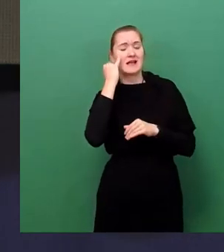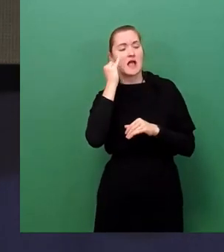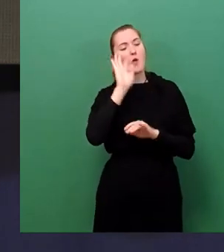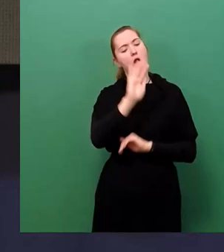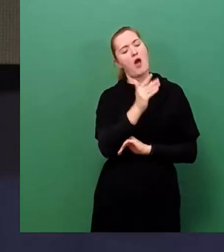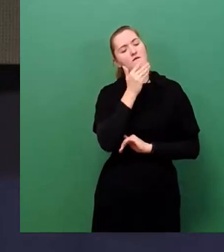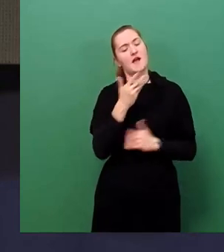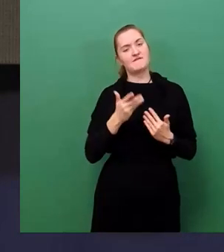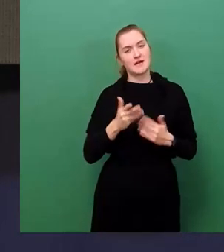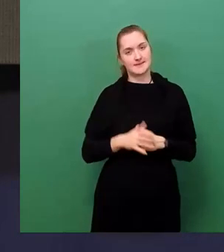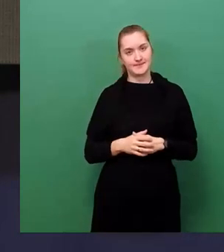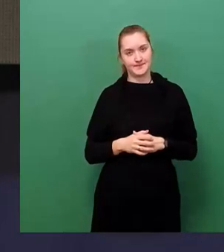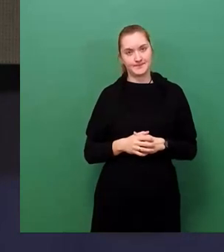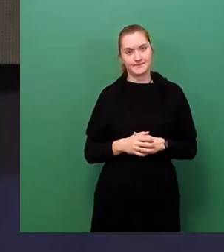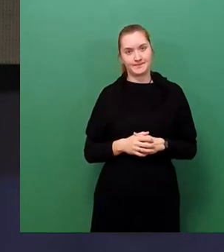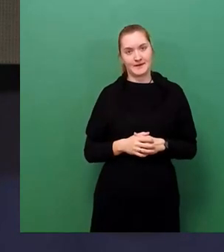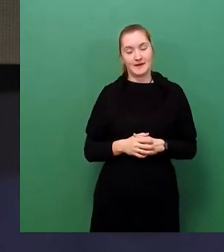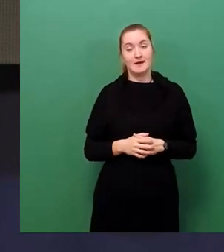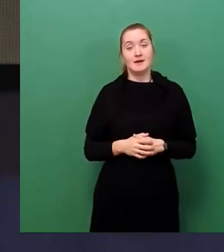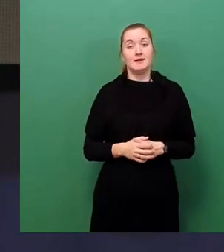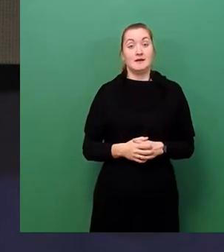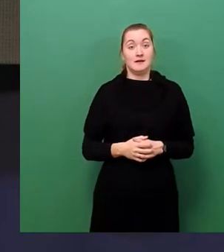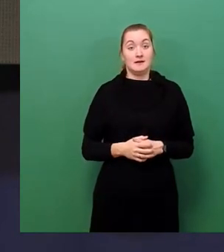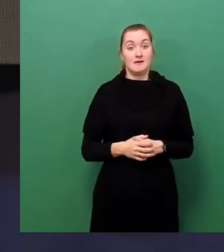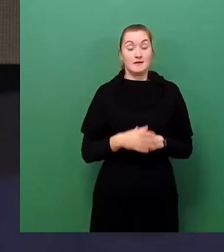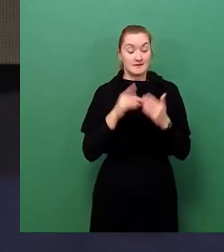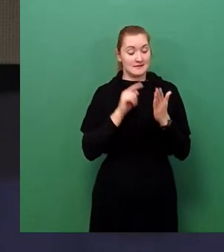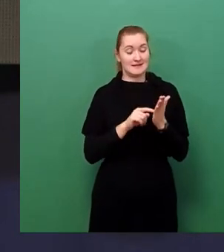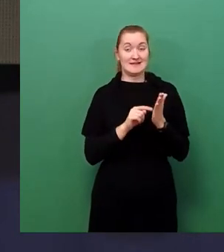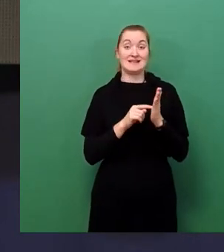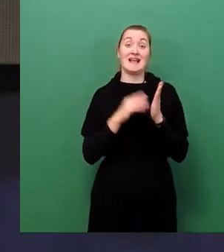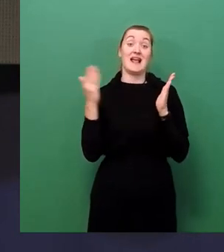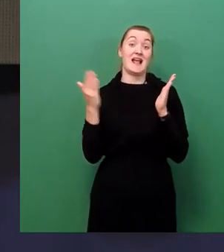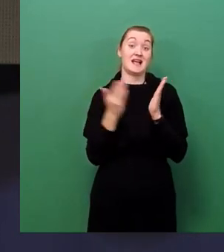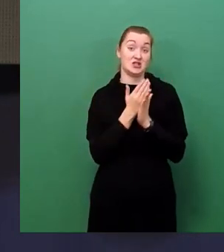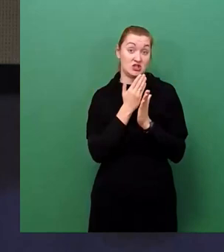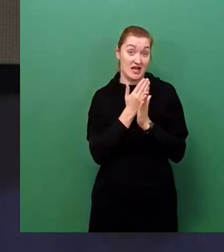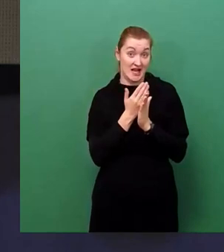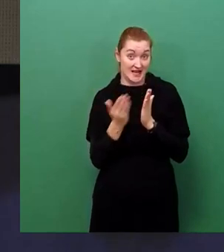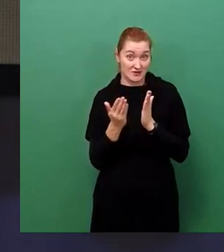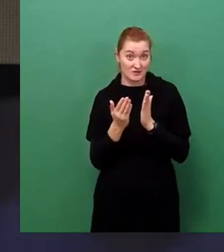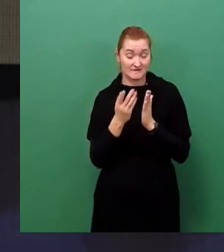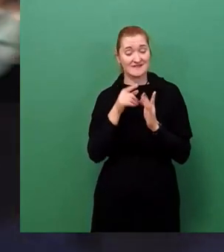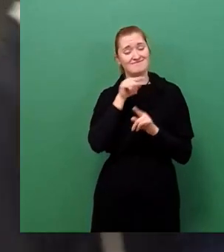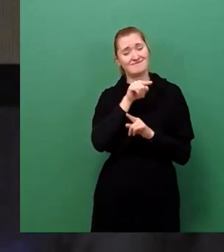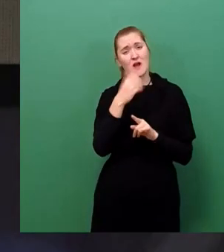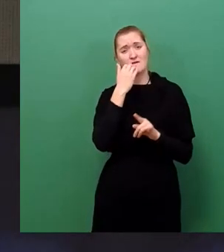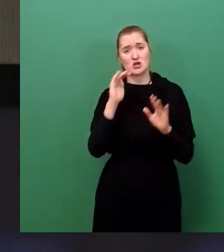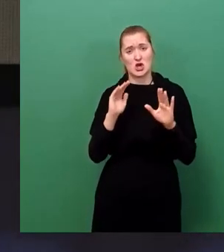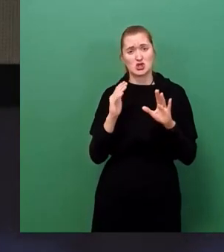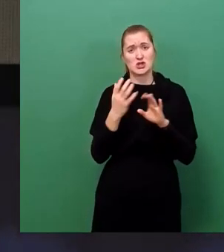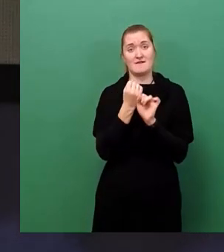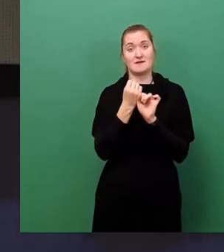Eine weitere entscheidende Komponente für gelingendes Bürgerengagement heißt Räume,